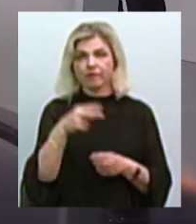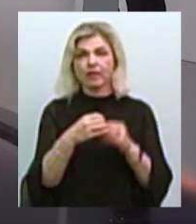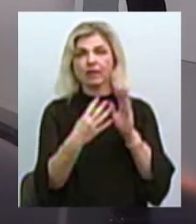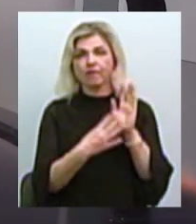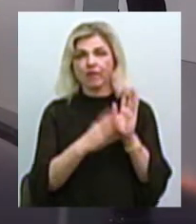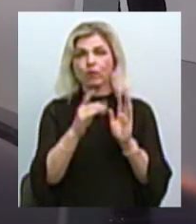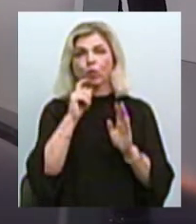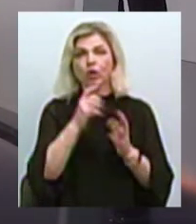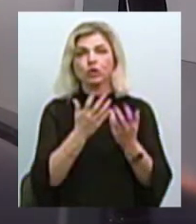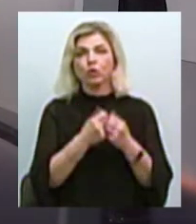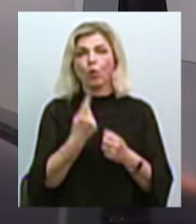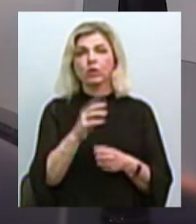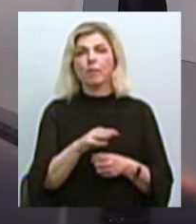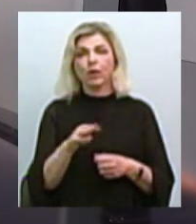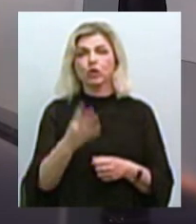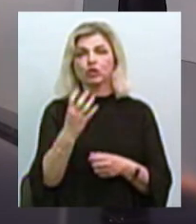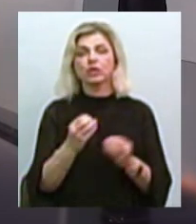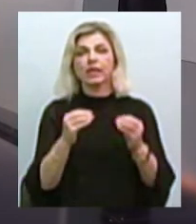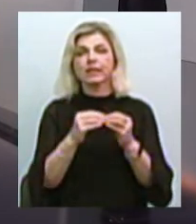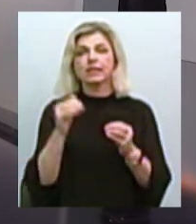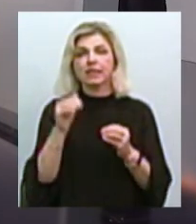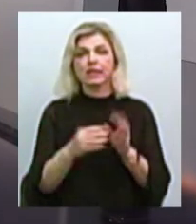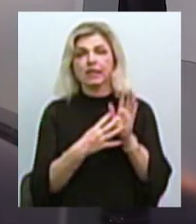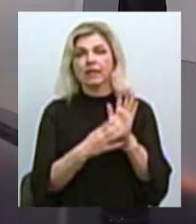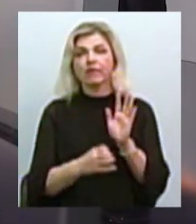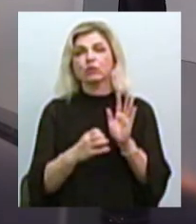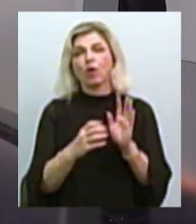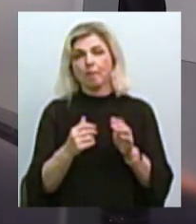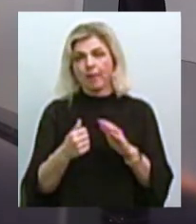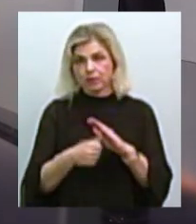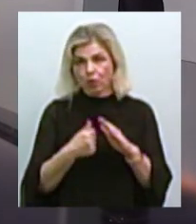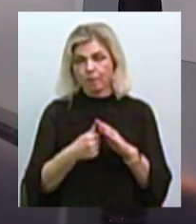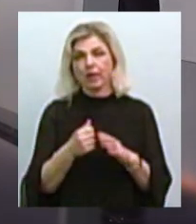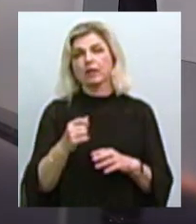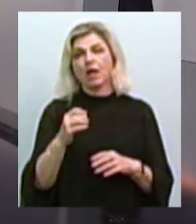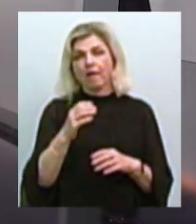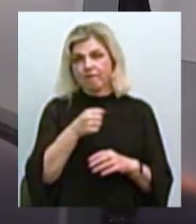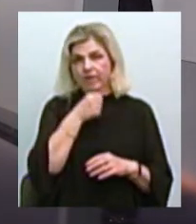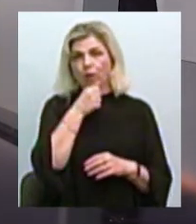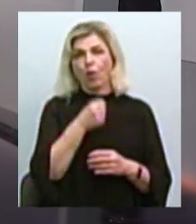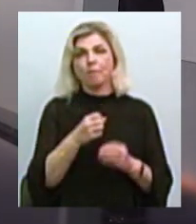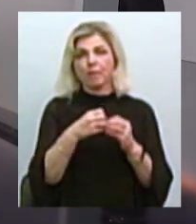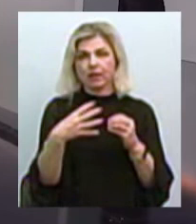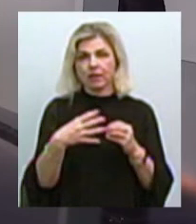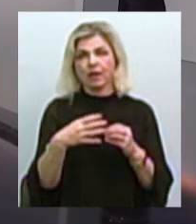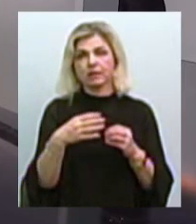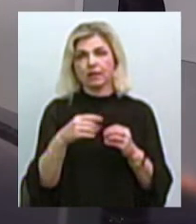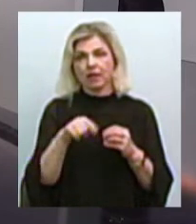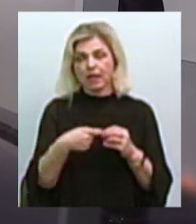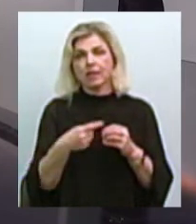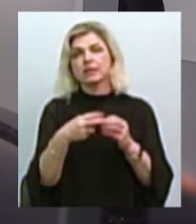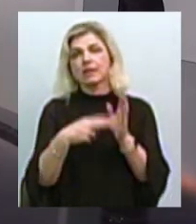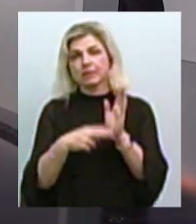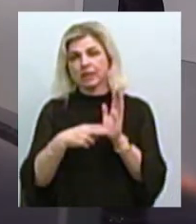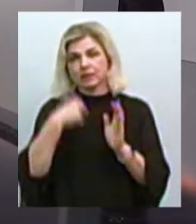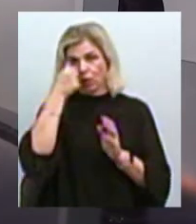Україні нараховувалося 1 мільйон 410 тисяч 9 сот безробітних осіб серед населення віком 15-70 років.